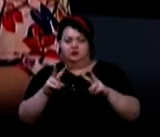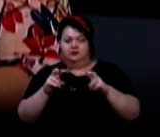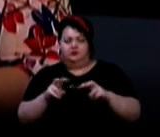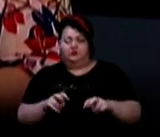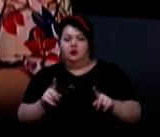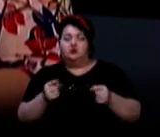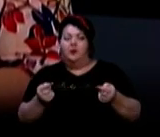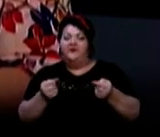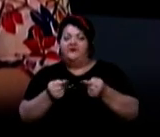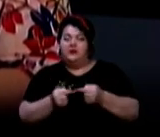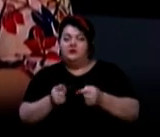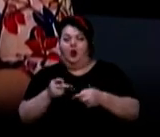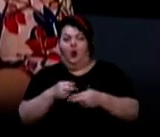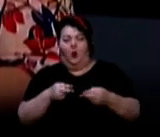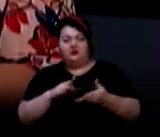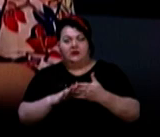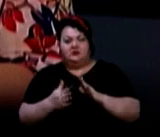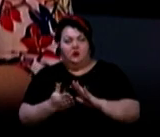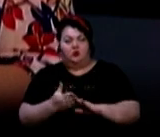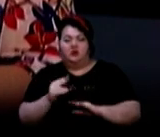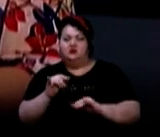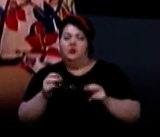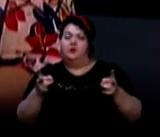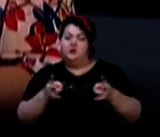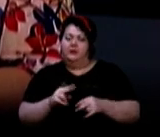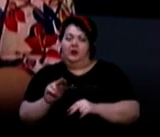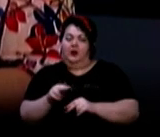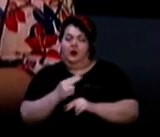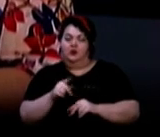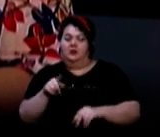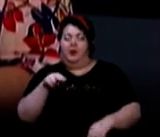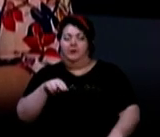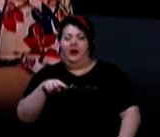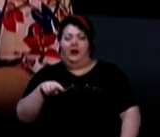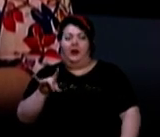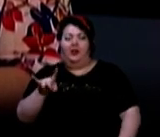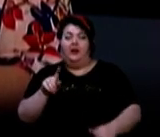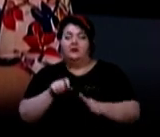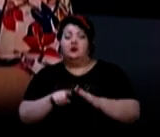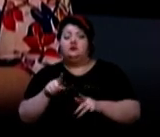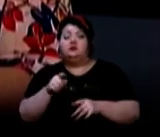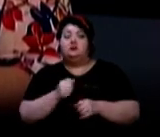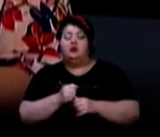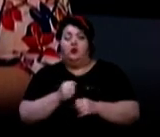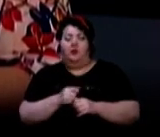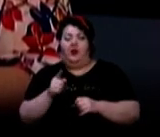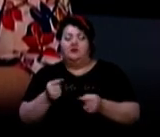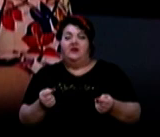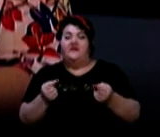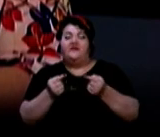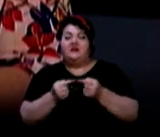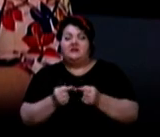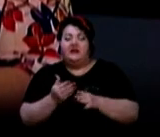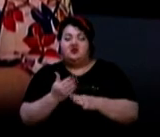для того, щоб ми визначилися, чи це гостра ситуація і потрібно лікувати, це ПЛР-діагностика. Що робить ПЛР? ПЛР визначає